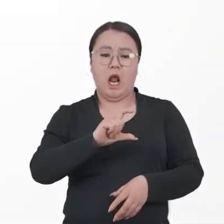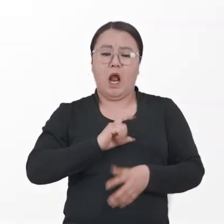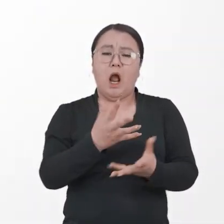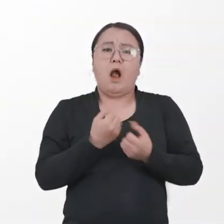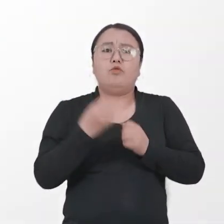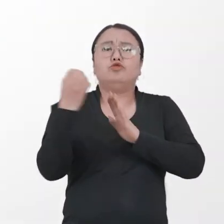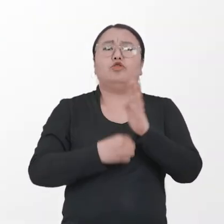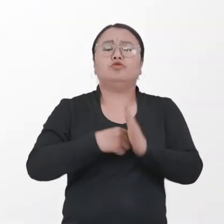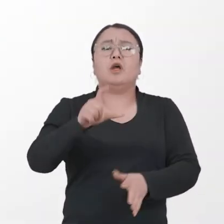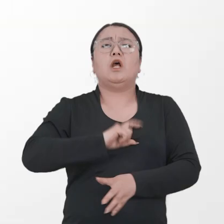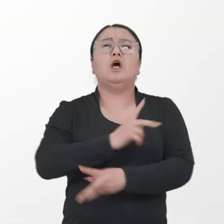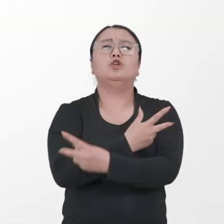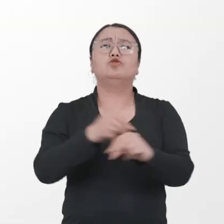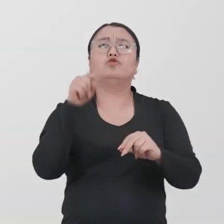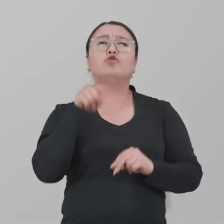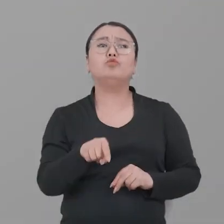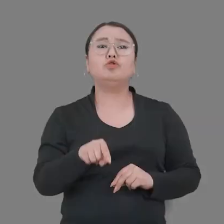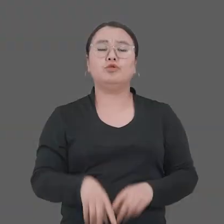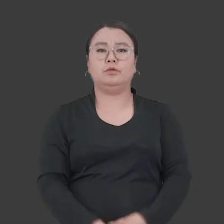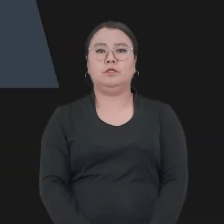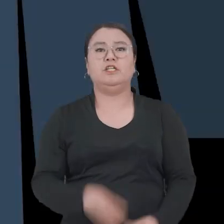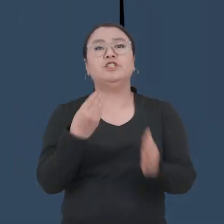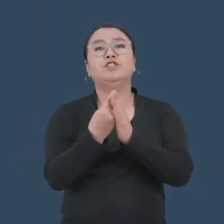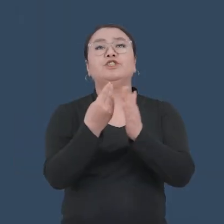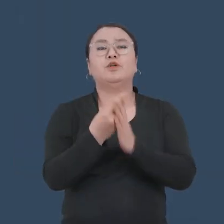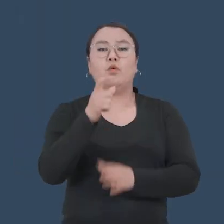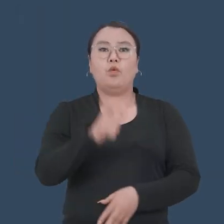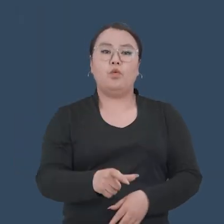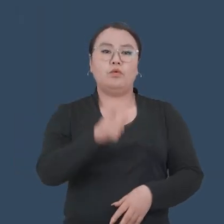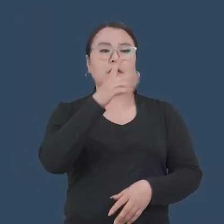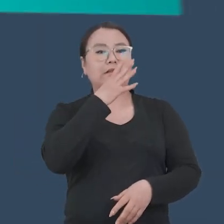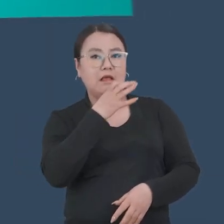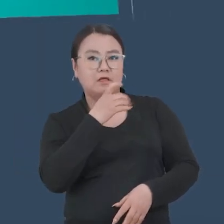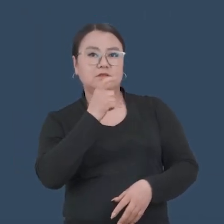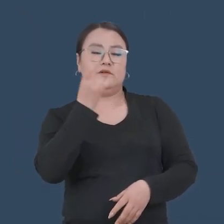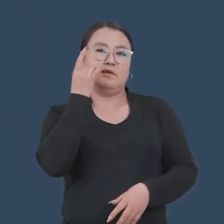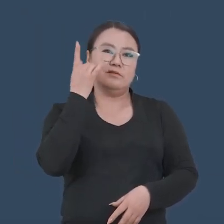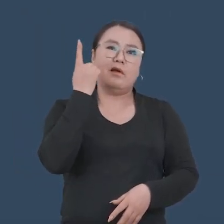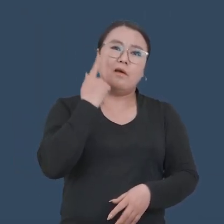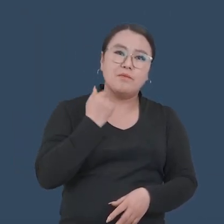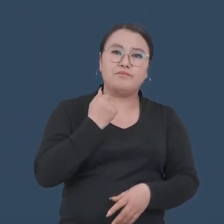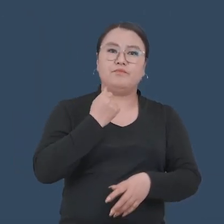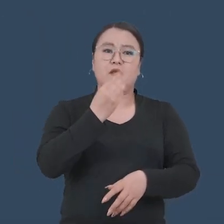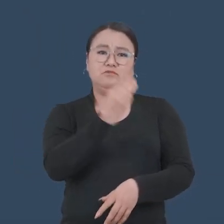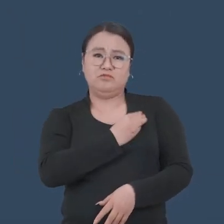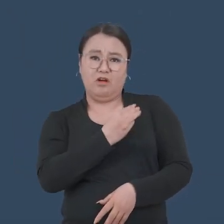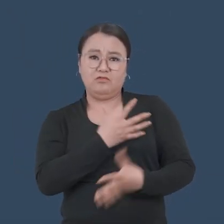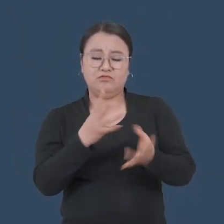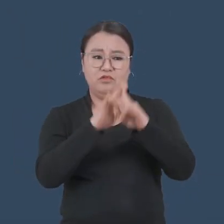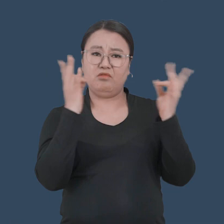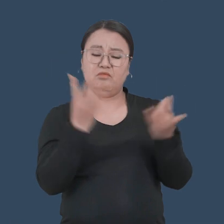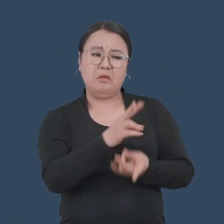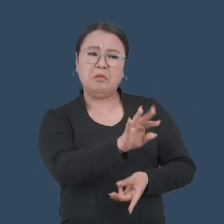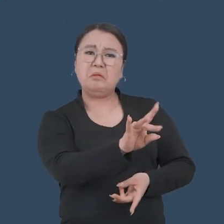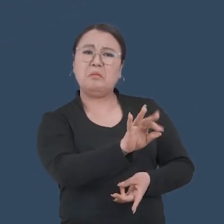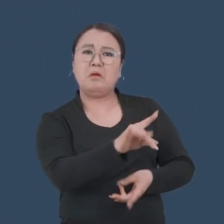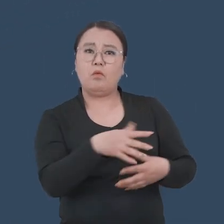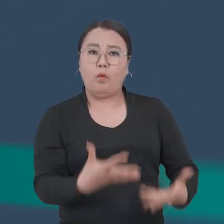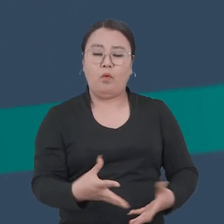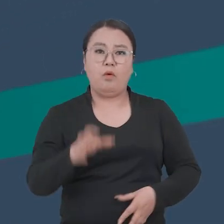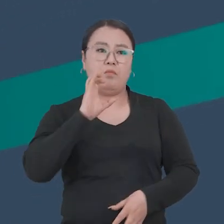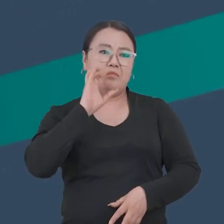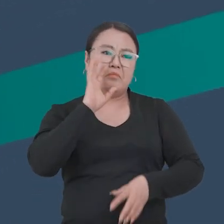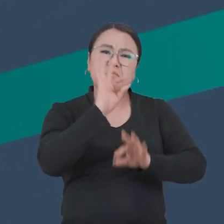эрх, эрх чилууг хилдэг. Духаал бэл, хүнээг нас, хүйс, шашин шүдлэг негмийн гарл үүсэл,